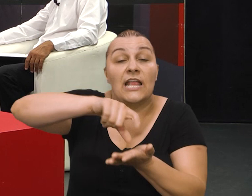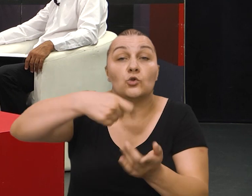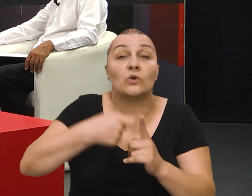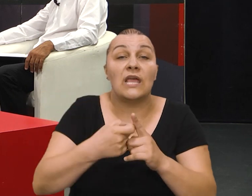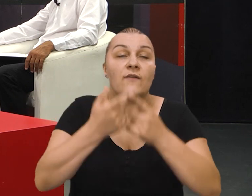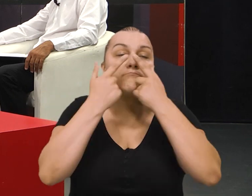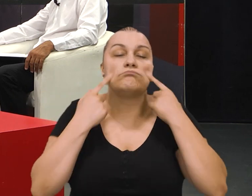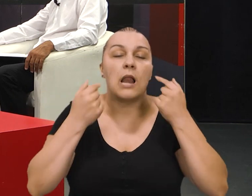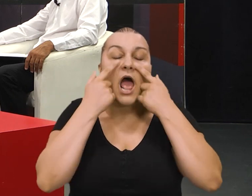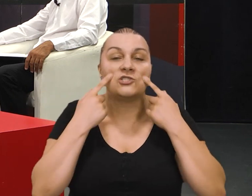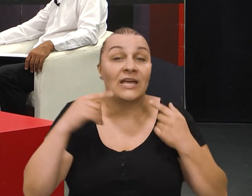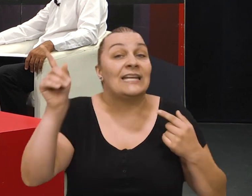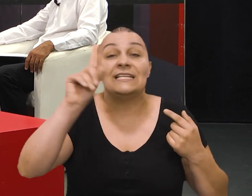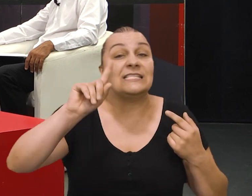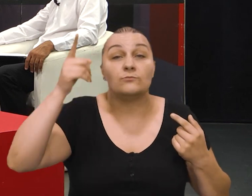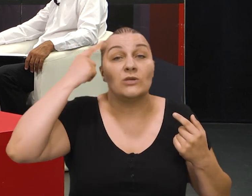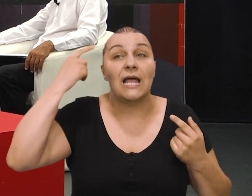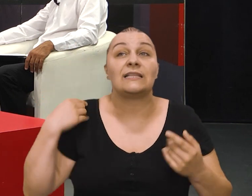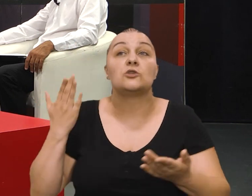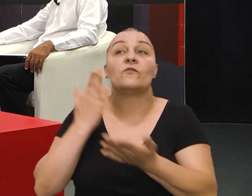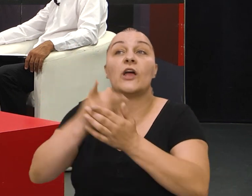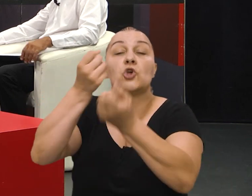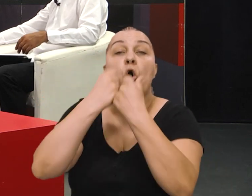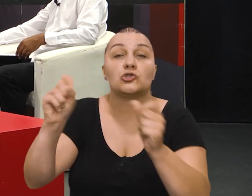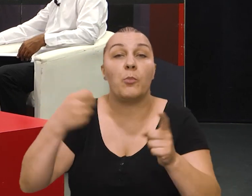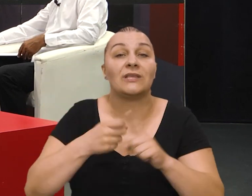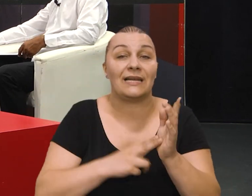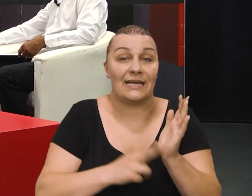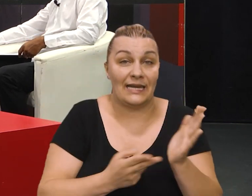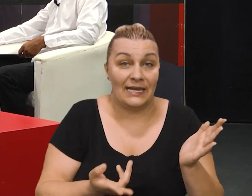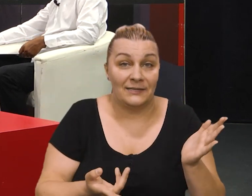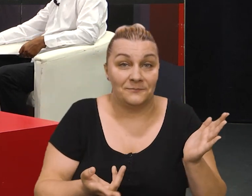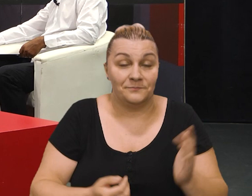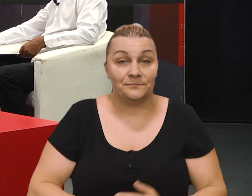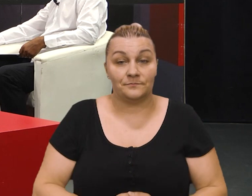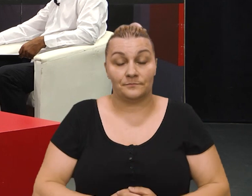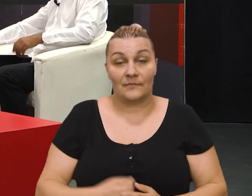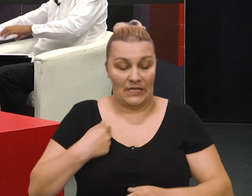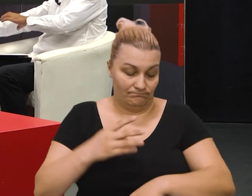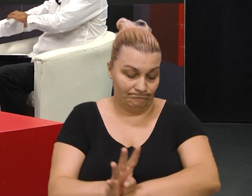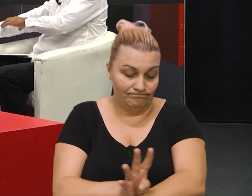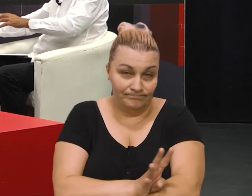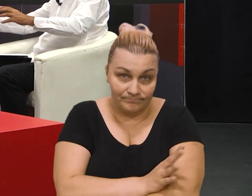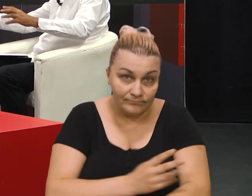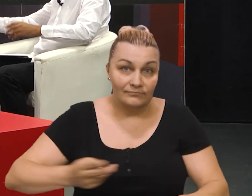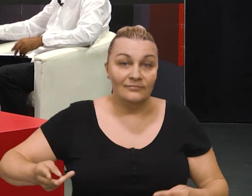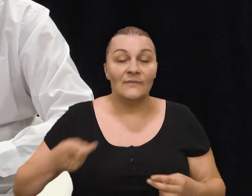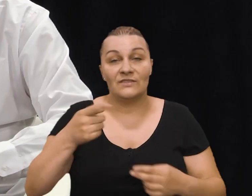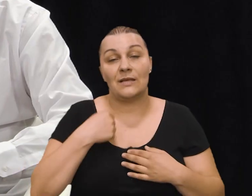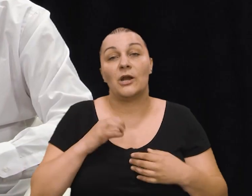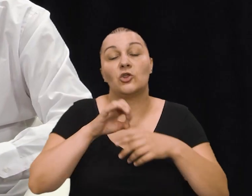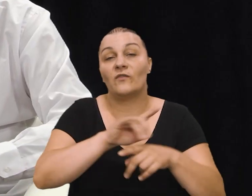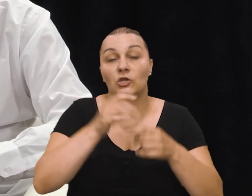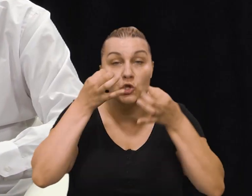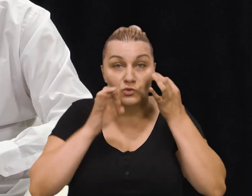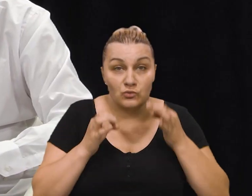Kijeva ne znajući da je oslobođen kninj kaže už smo prvo oslobođeno hrvatsko mjesto da evo sam se naježija gotovo